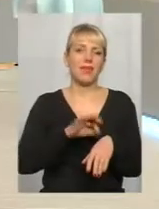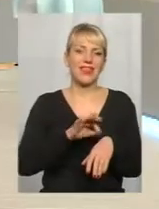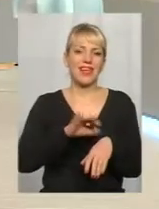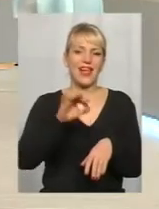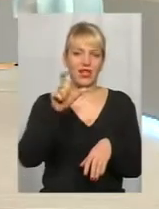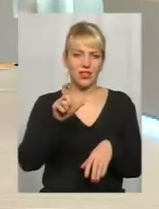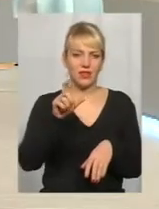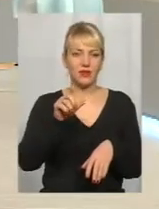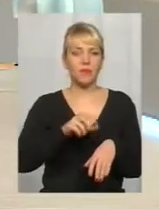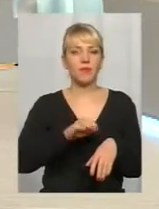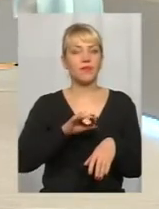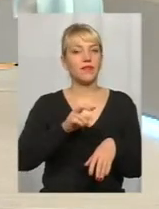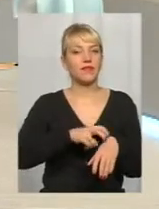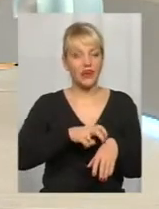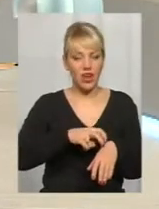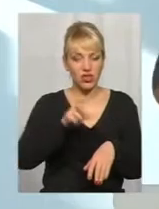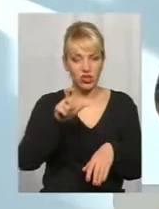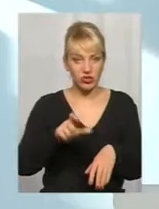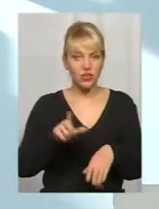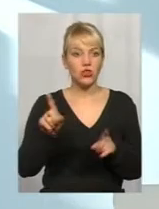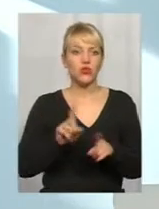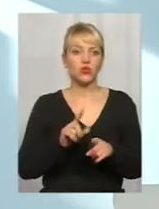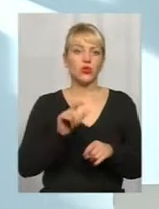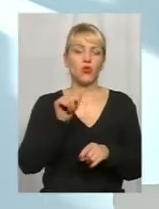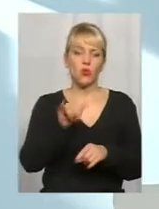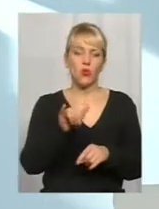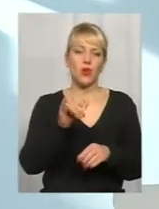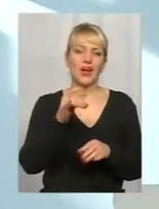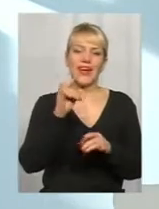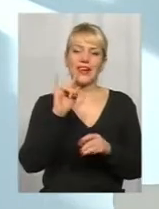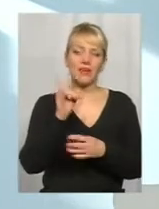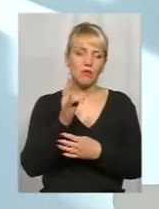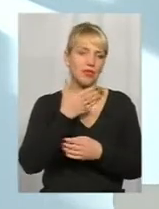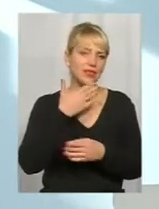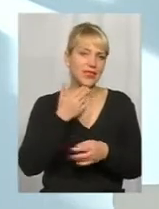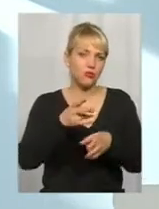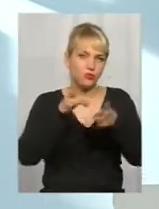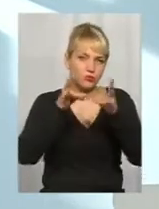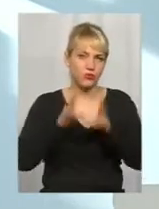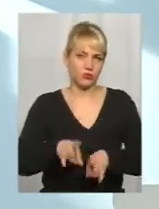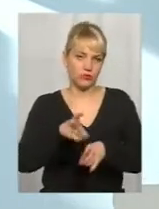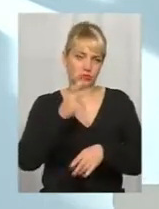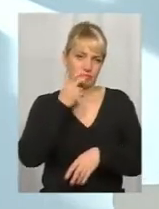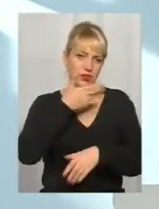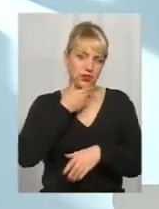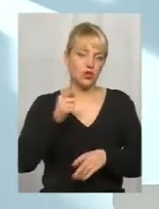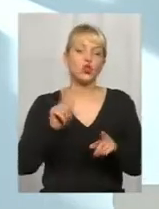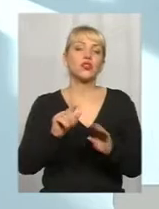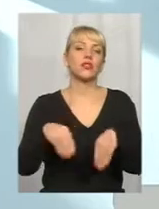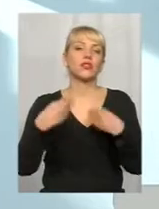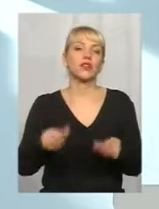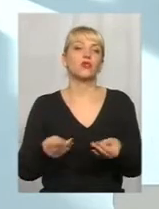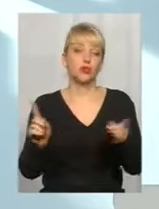вероятности и справедливо, что у ребенка не тяжелая, не драматичная ОРВИ. Что назначает педиатр? То, что